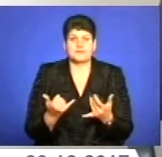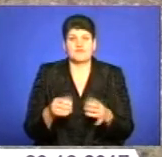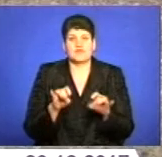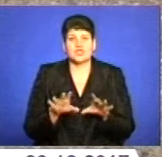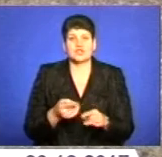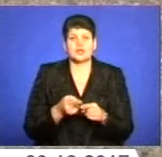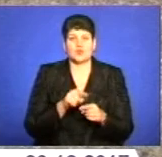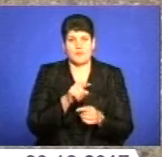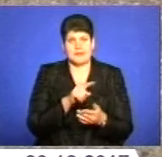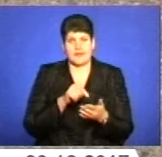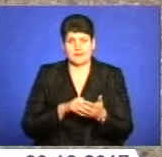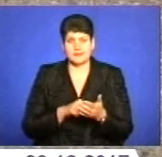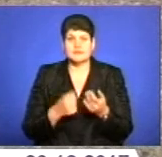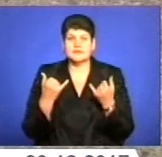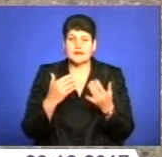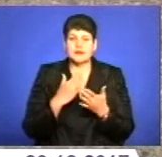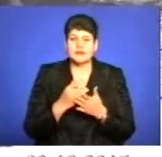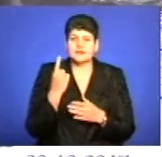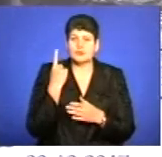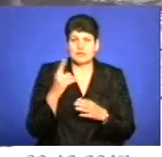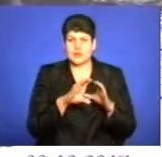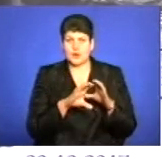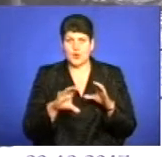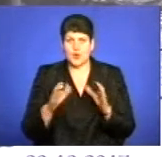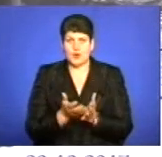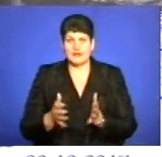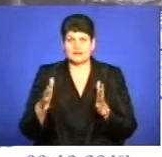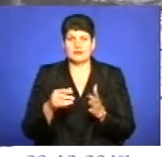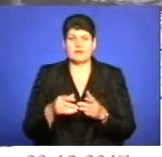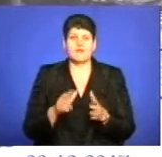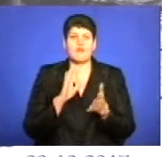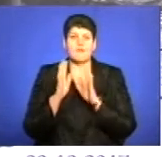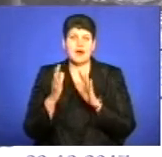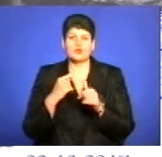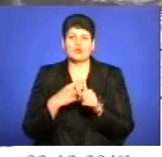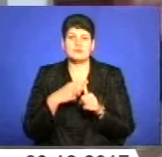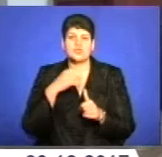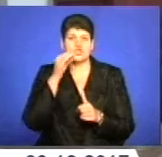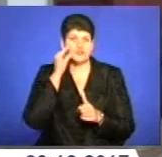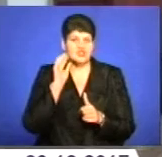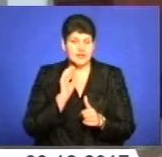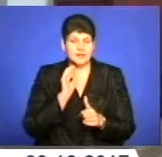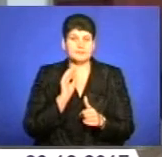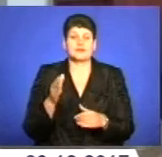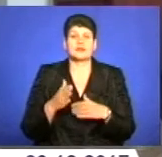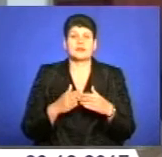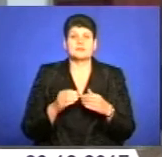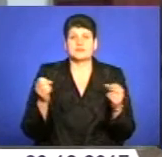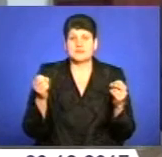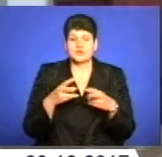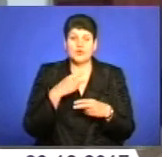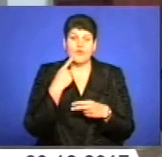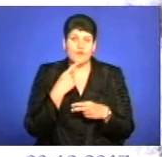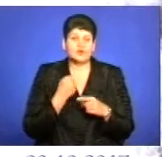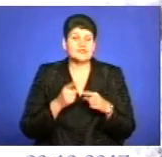цього питання. Наразі йдеться лише про один з колекторів у парку імені Шевченка. Фахівці Державної екологічної служби стверджують,